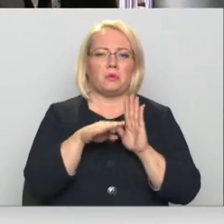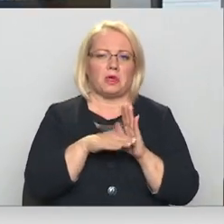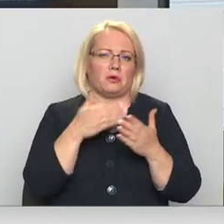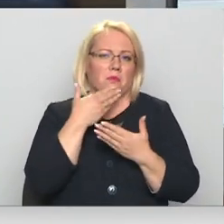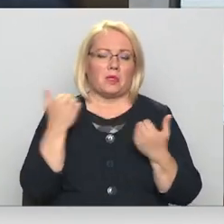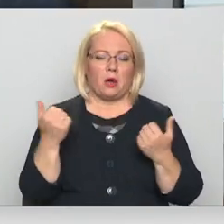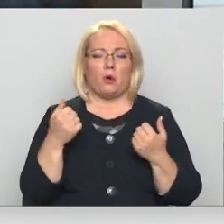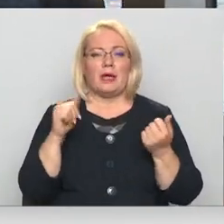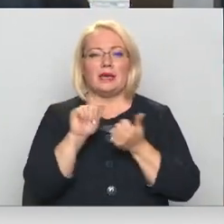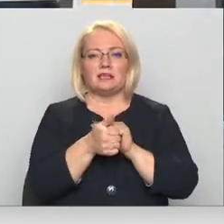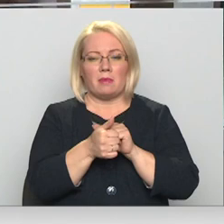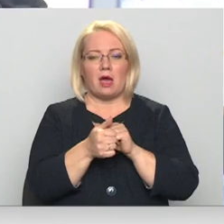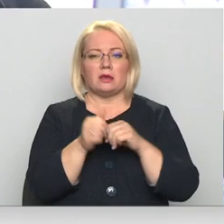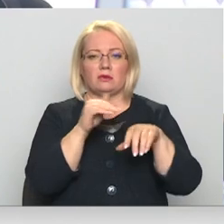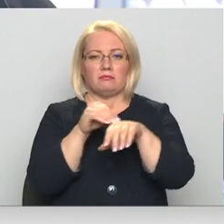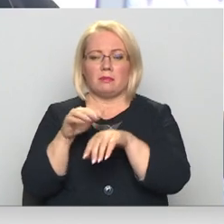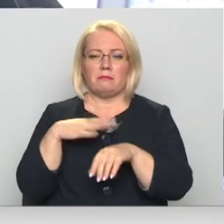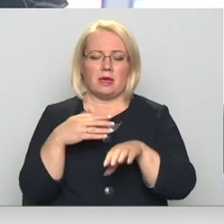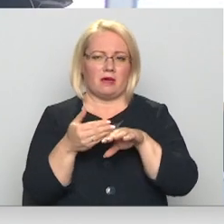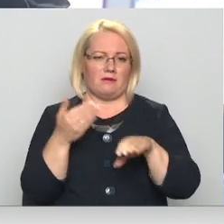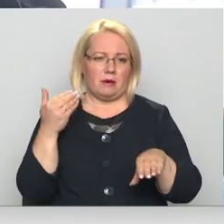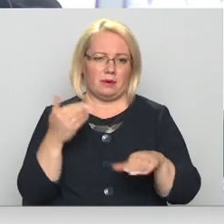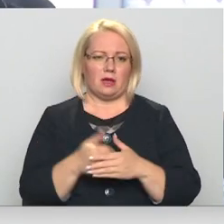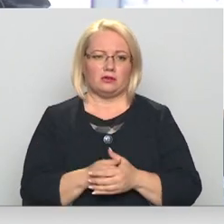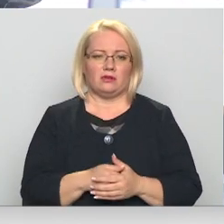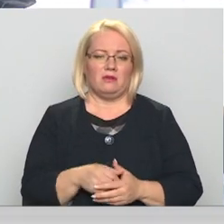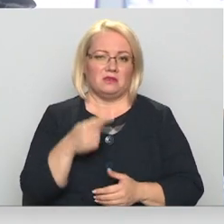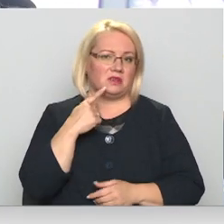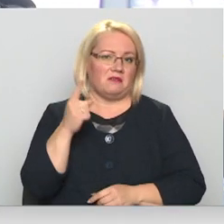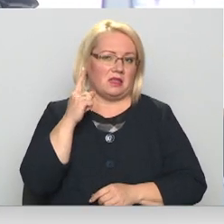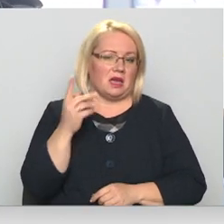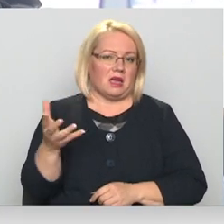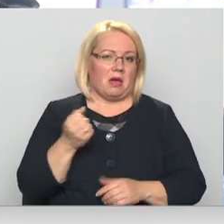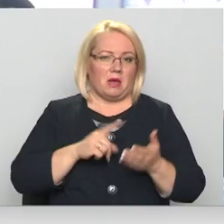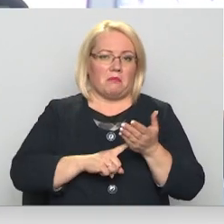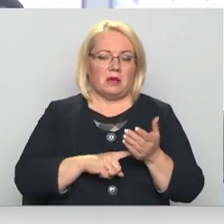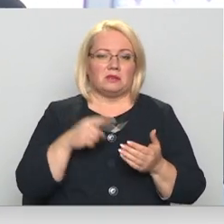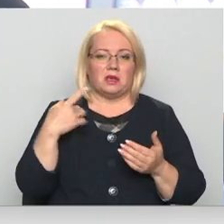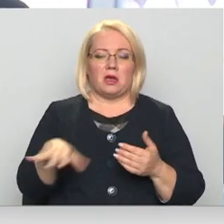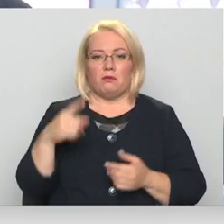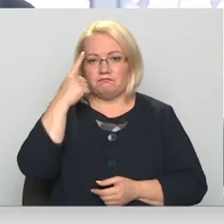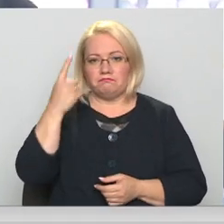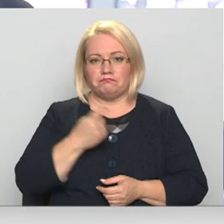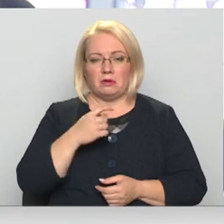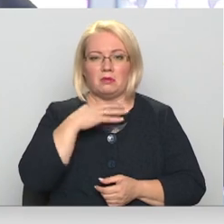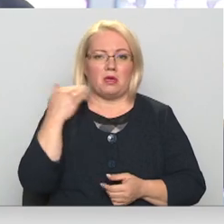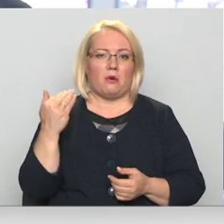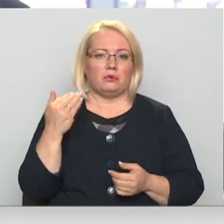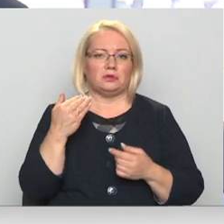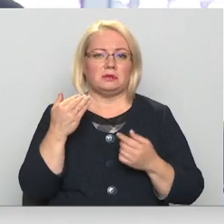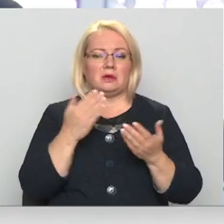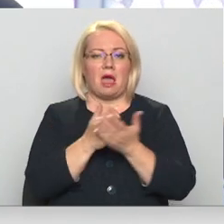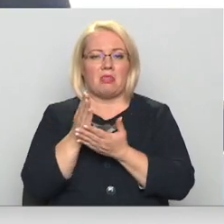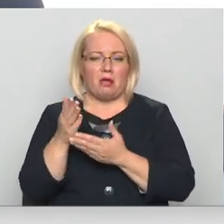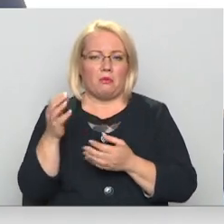izmaiņām bija informēti jau laikus. Jāatcerēs paņem pasi, vienīgais tas, bet tas tik noinformēts ļoti daudzos kanālos, tāpēc es nesagādāju